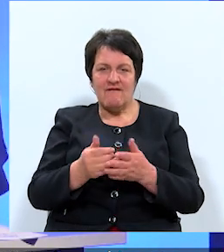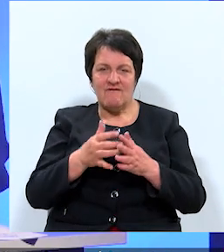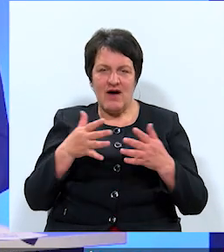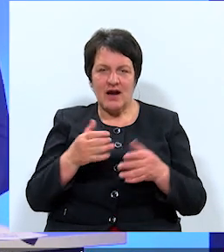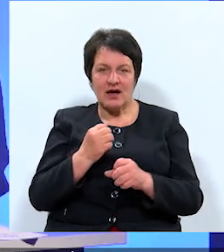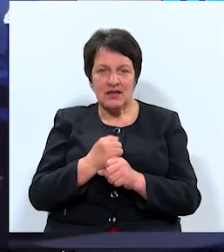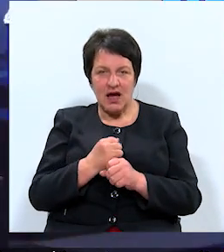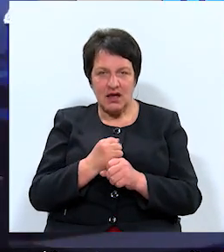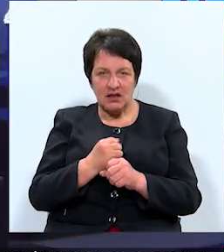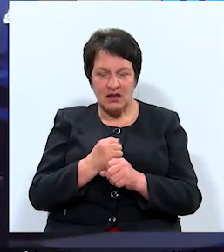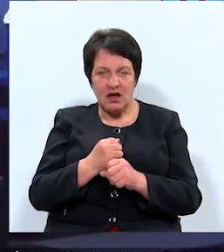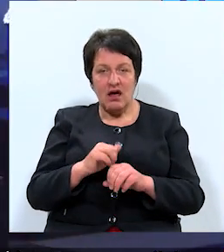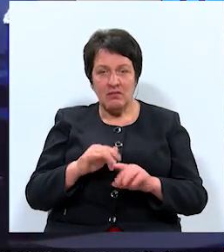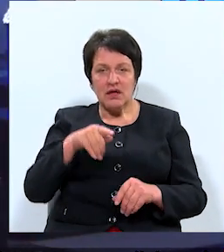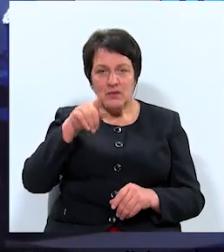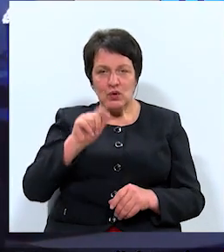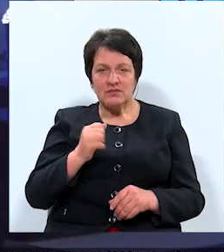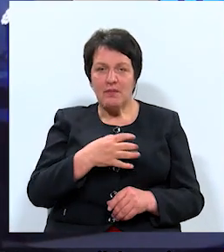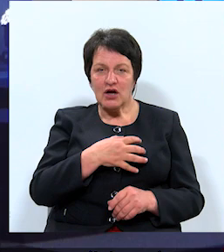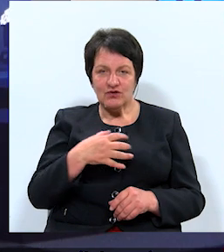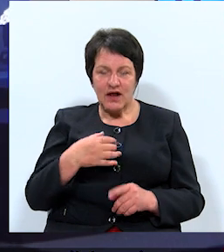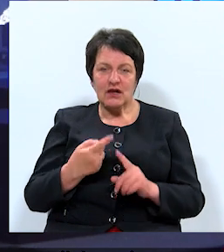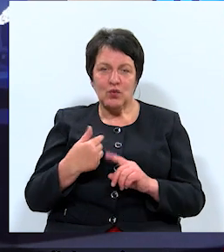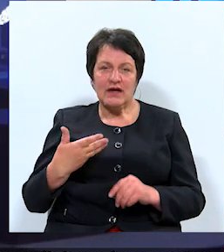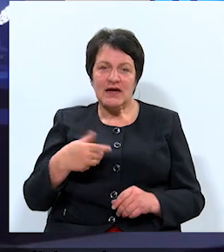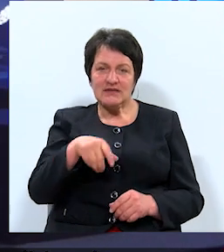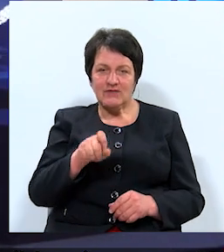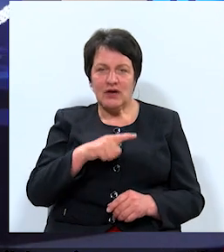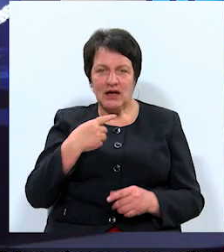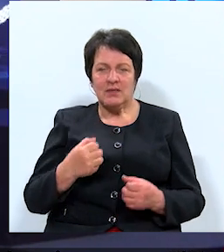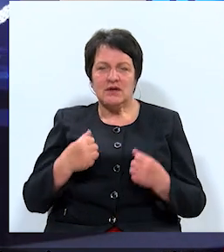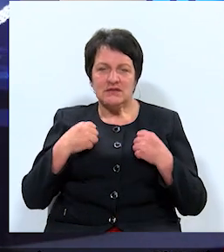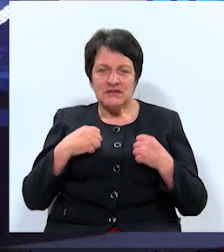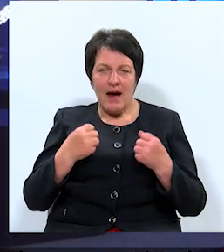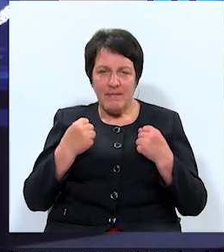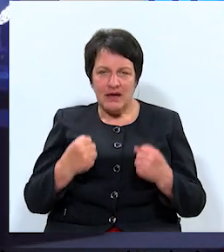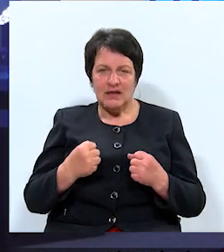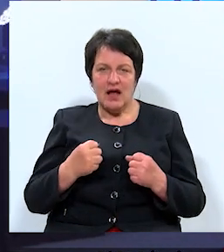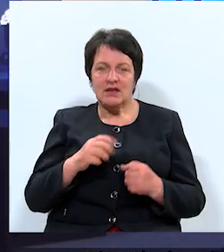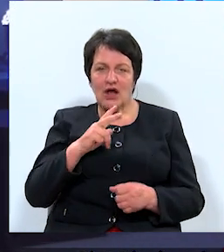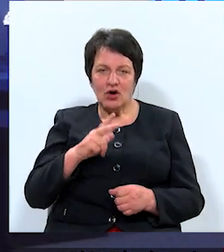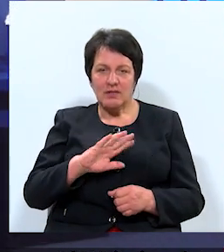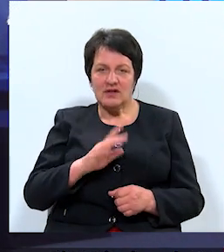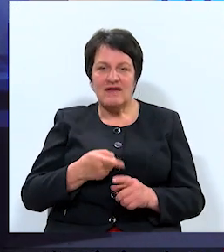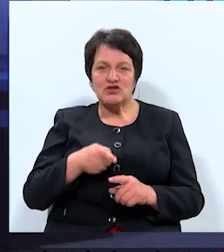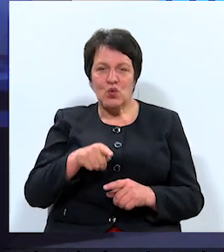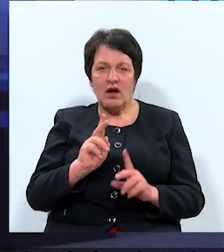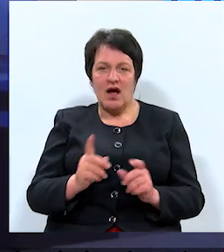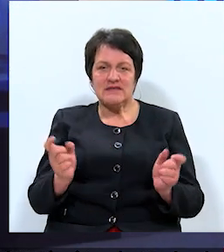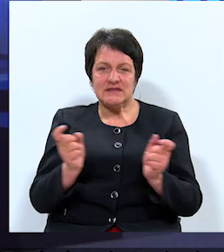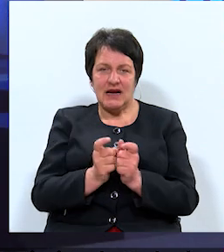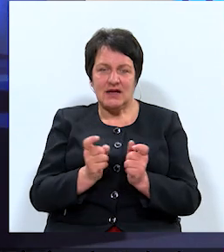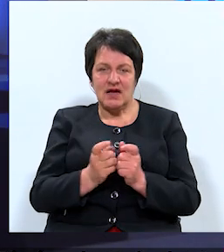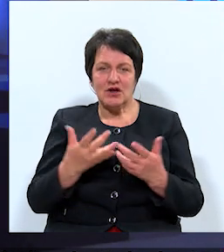darīt. Bet, protams, pašvaldība un iedzīvotāja grib stabilitāt Daugavpilī un nevis to, kas strīdās